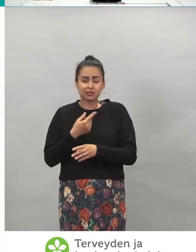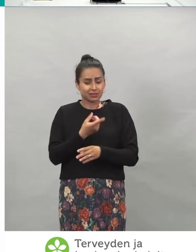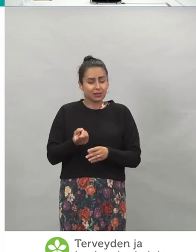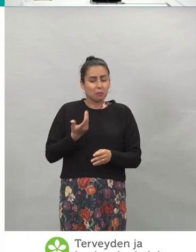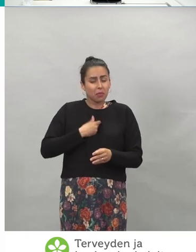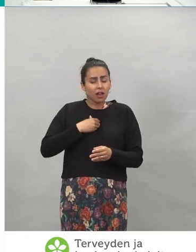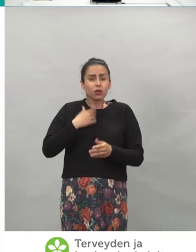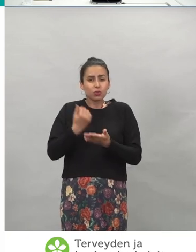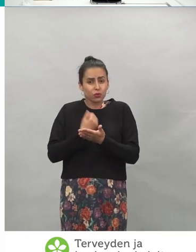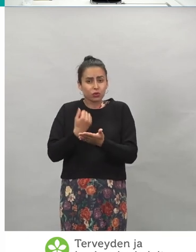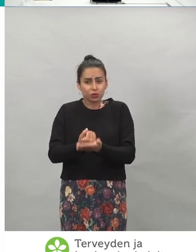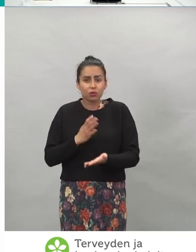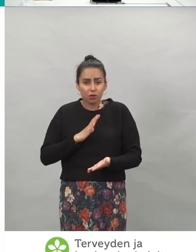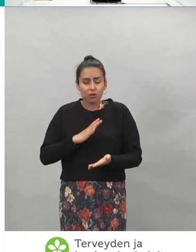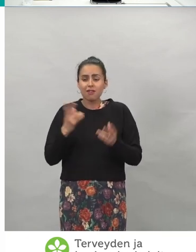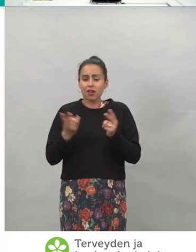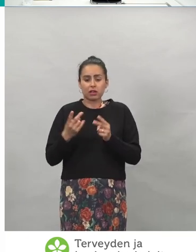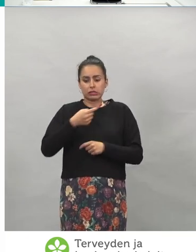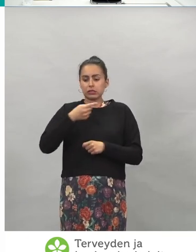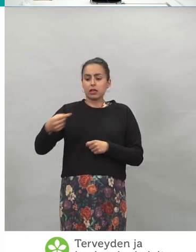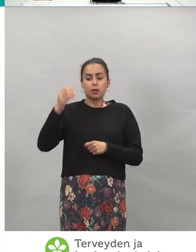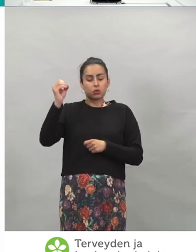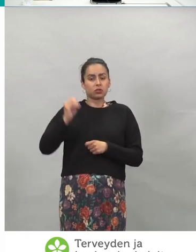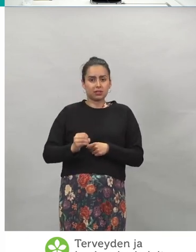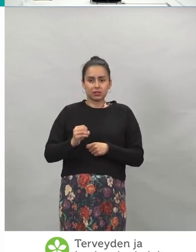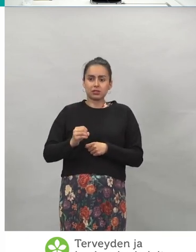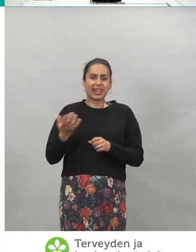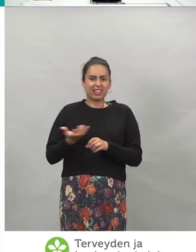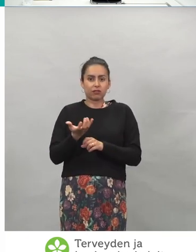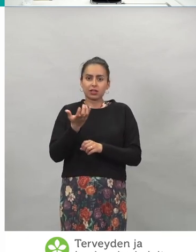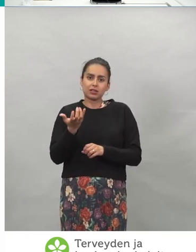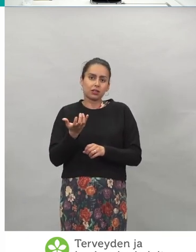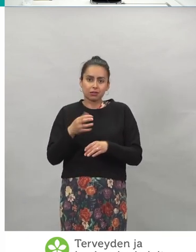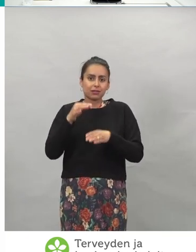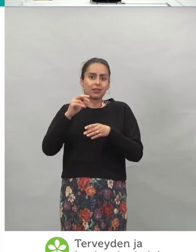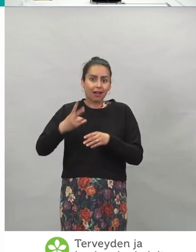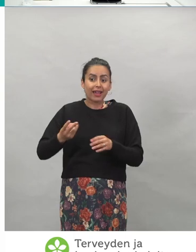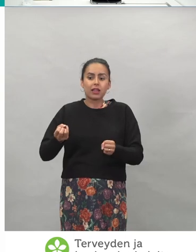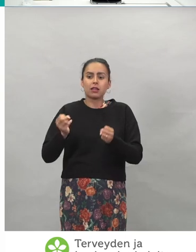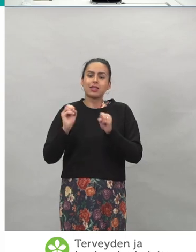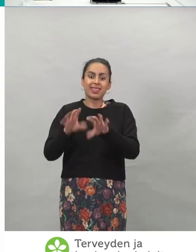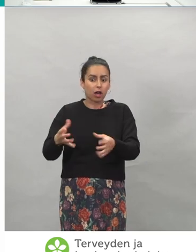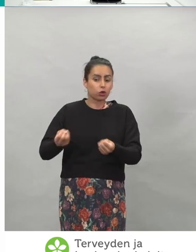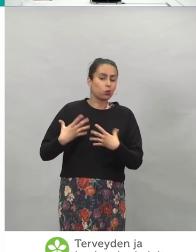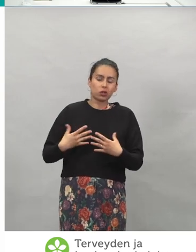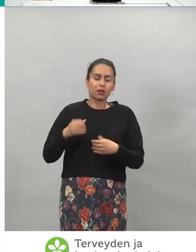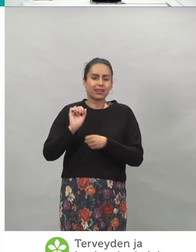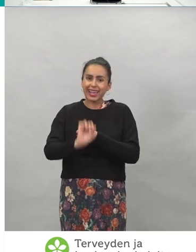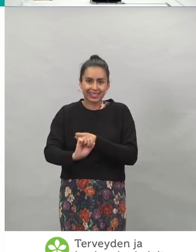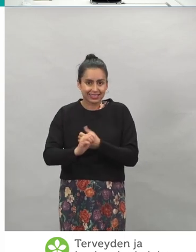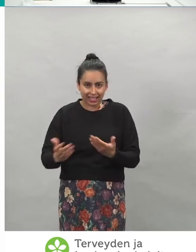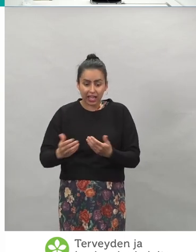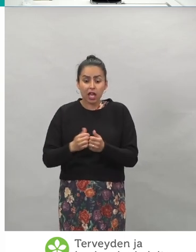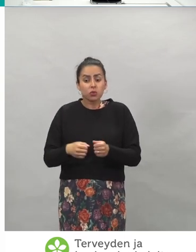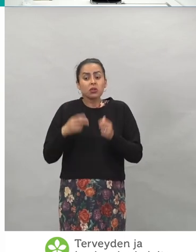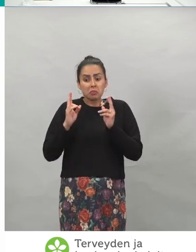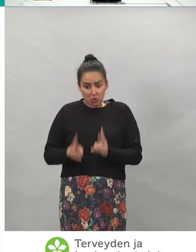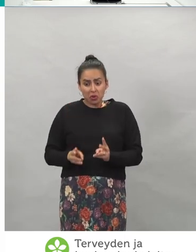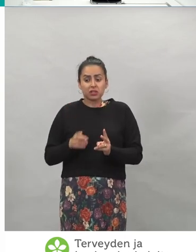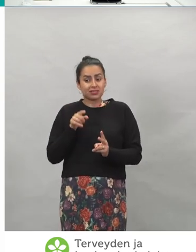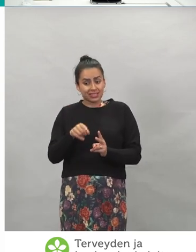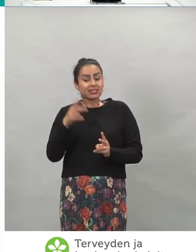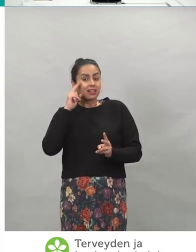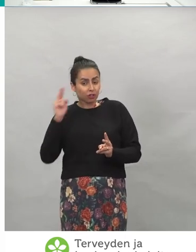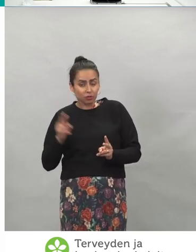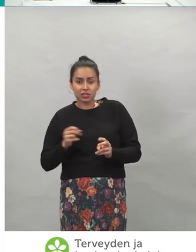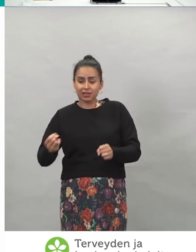vaikka ne ei ehkä sitten sataprosenttisesti ehkäisikään tätä infektion ja sitä tartuntaa. Toki siinäkin nämä rokotteet on hirveän hyviä, että